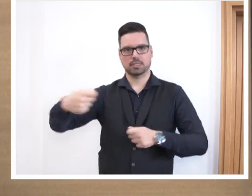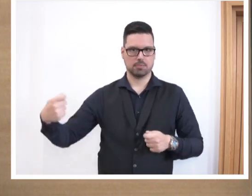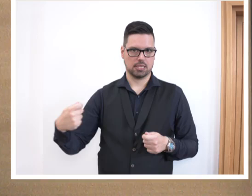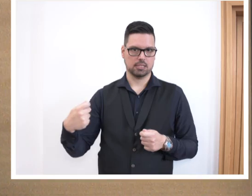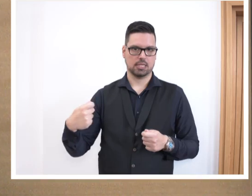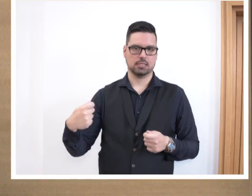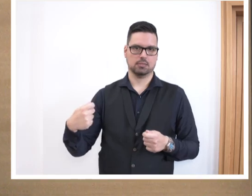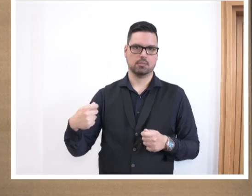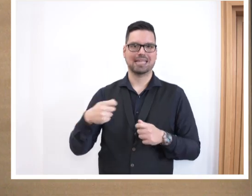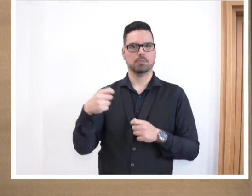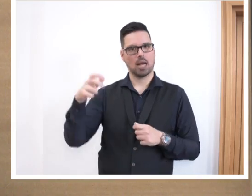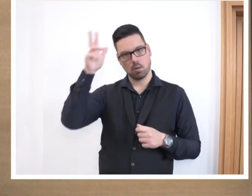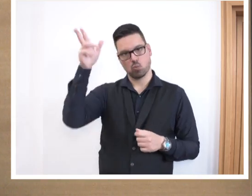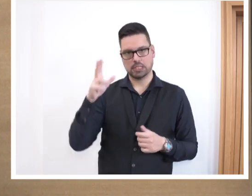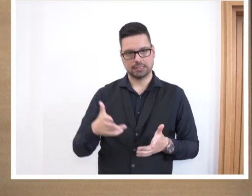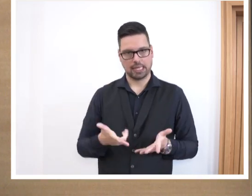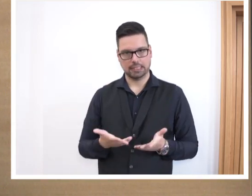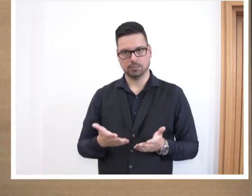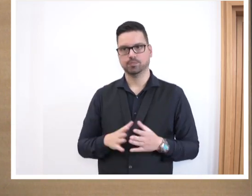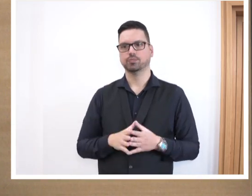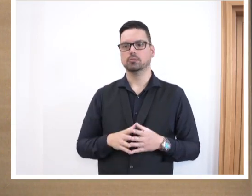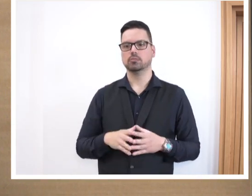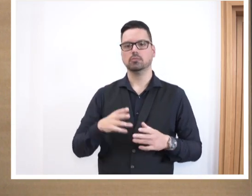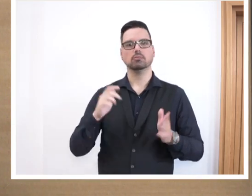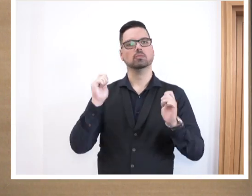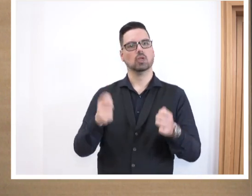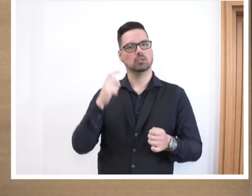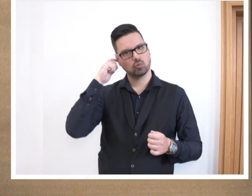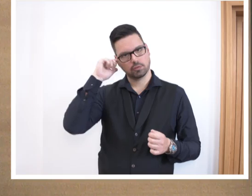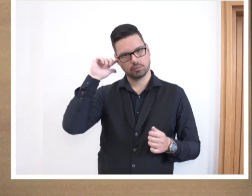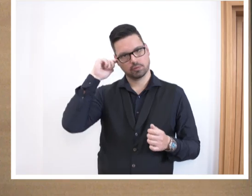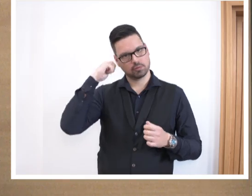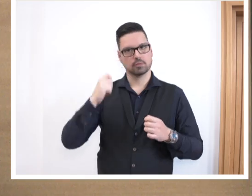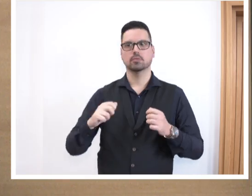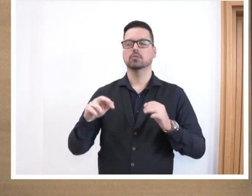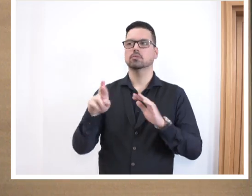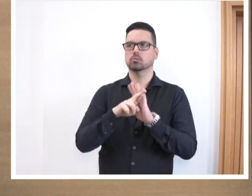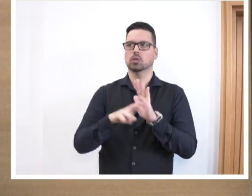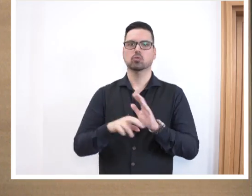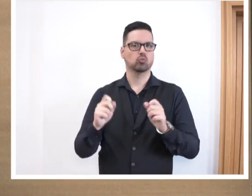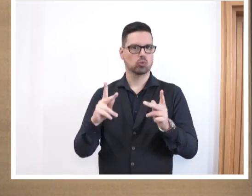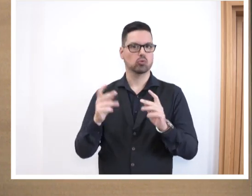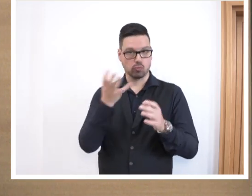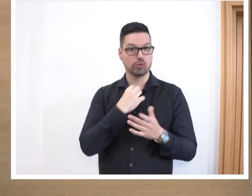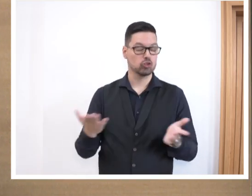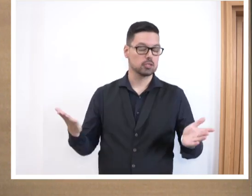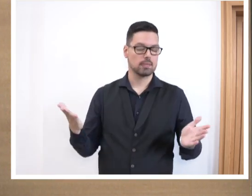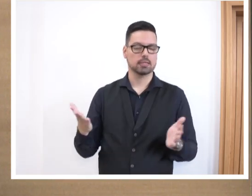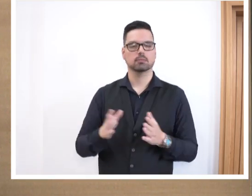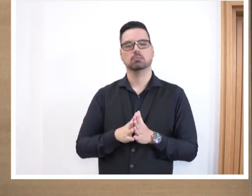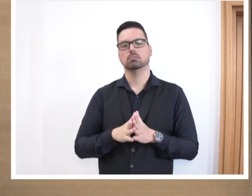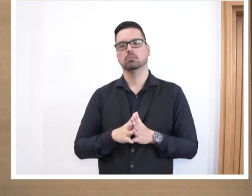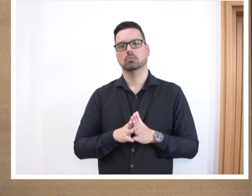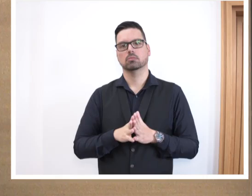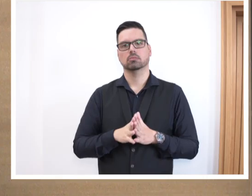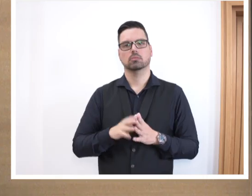Kriminalpolizei. Aus unserer Sicht ist der Entwurf der Regierung nicht nur vertretbar, sondern auch wünschenswert. Der Bereich